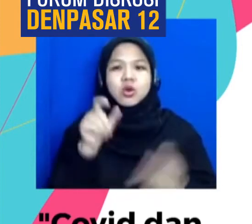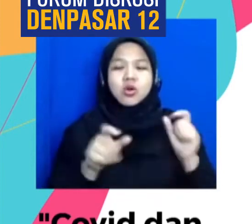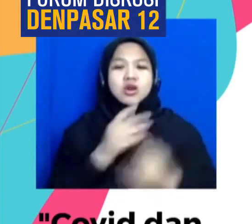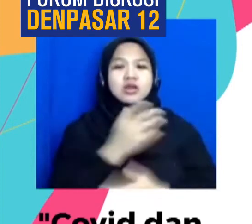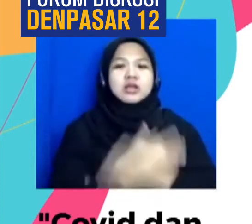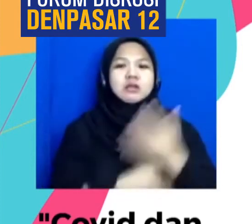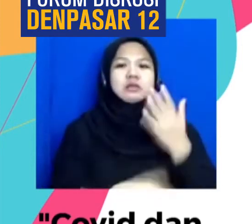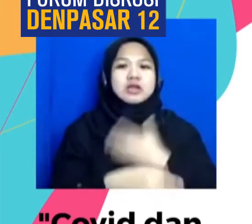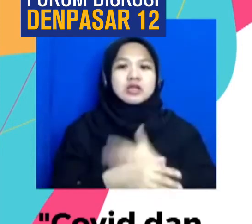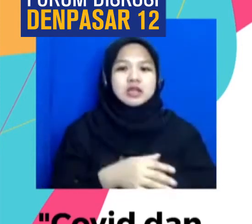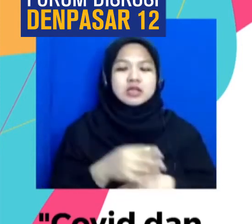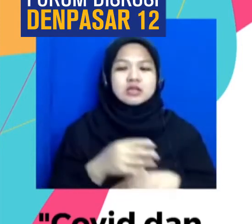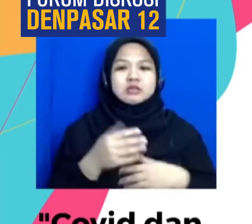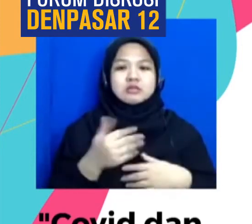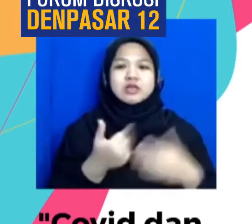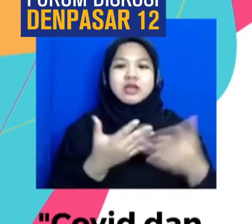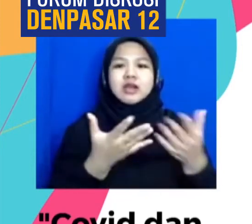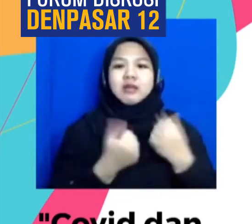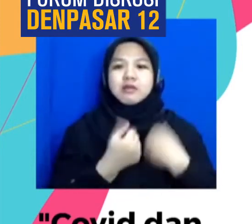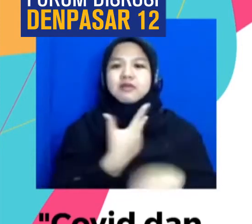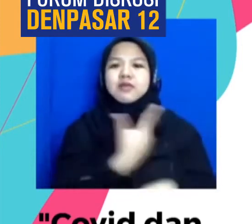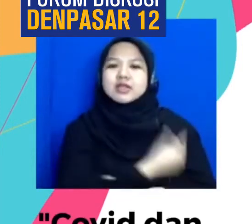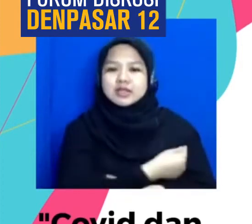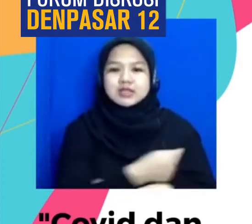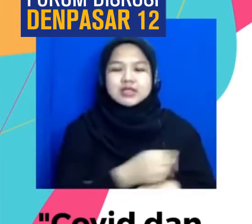Disabilitas Untuk Mendapatkan Vaksin